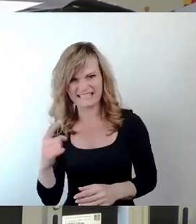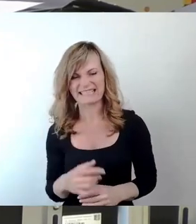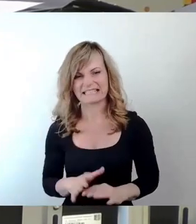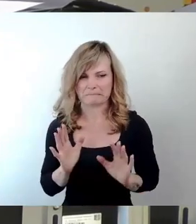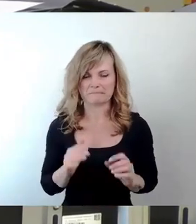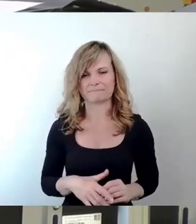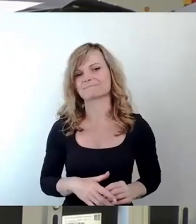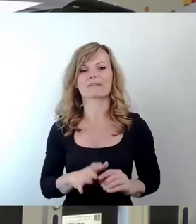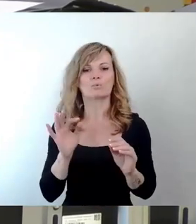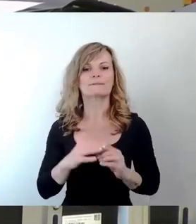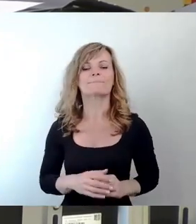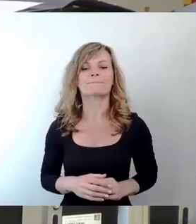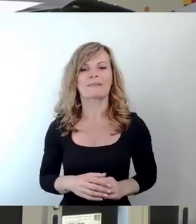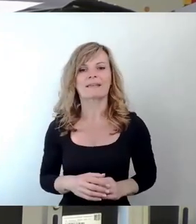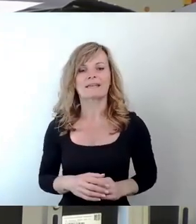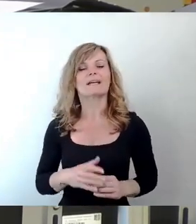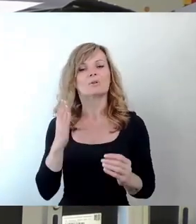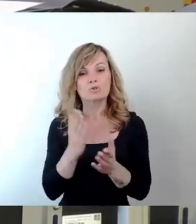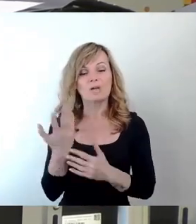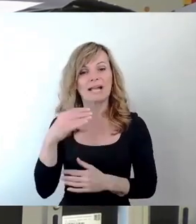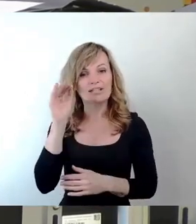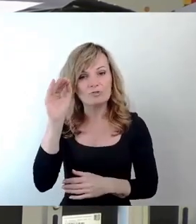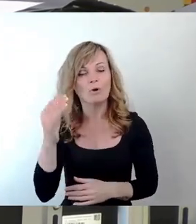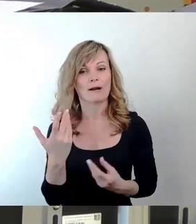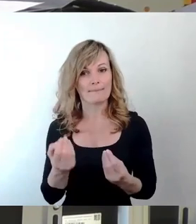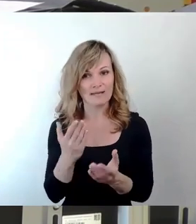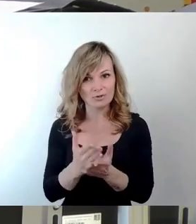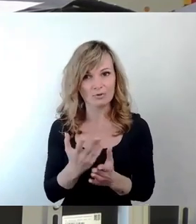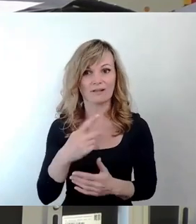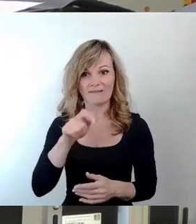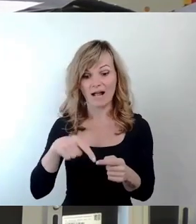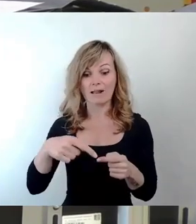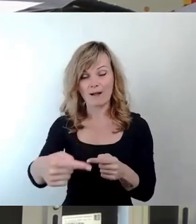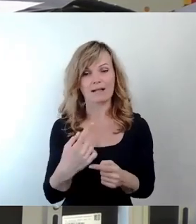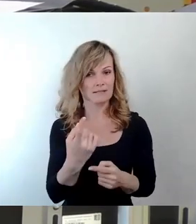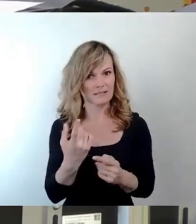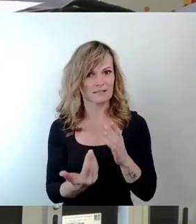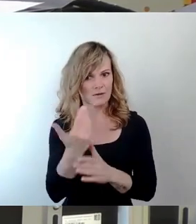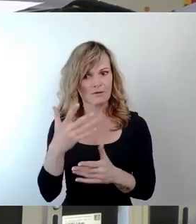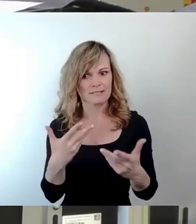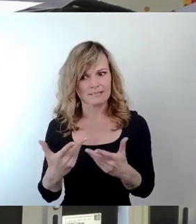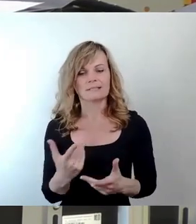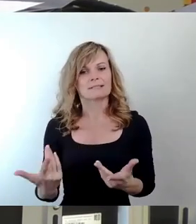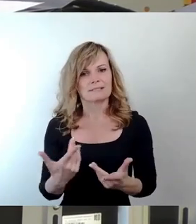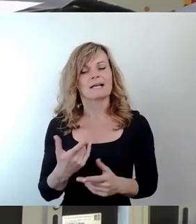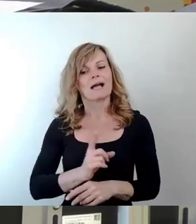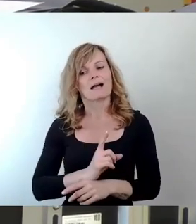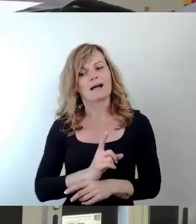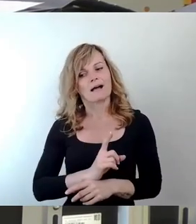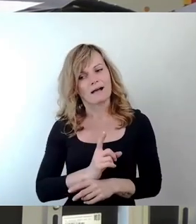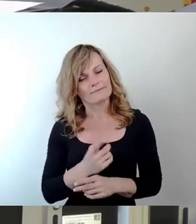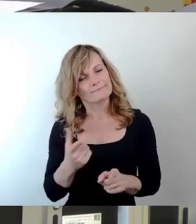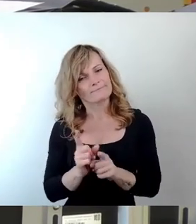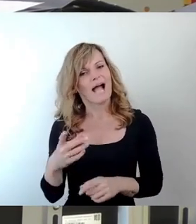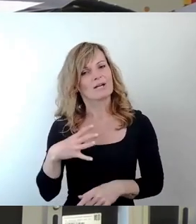Gut, ja, es wurde schon angesprochen, man merkt das, die Wahl rückt näher. Das heißt, die Dichte der aktuellen Stunden nimmt zu. Ich hoffe, wir